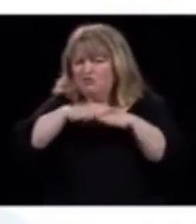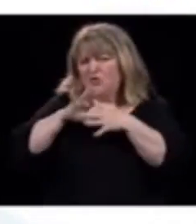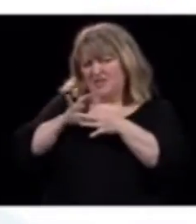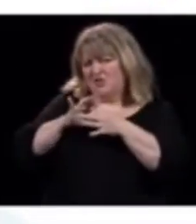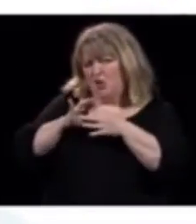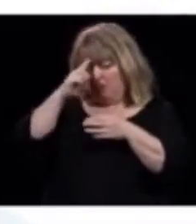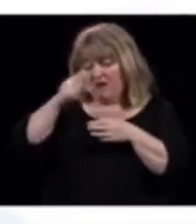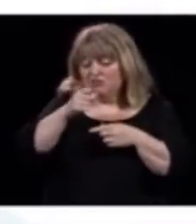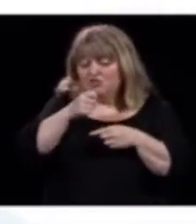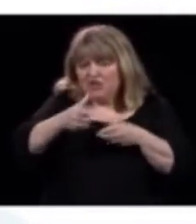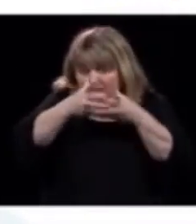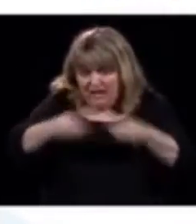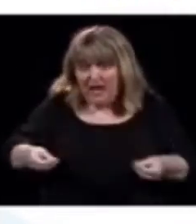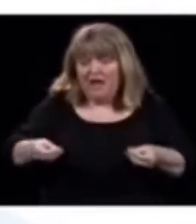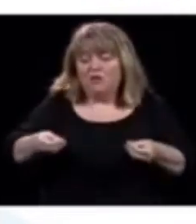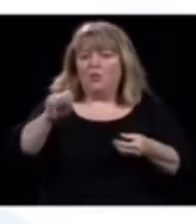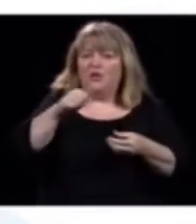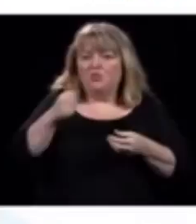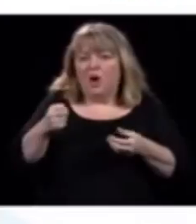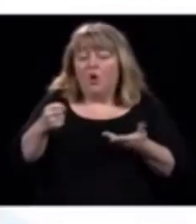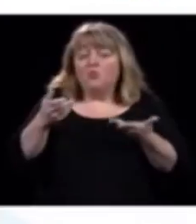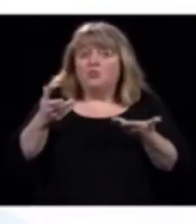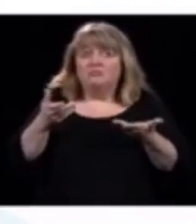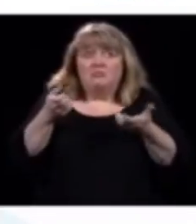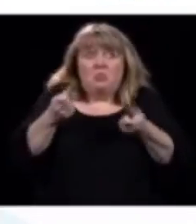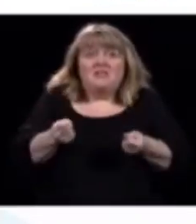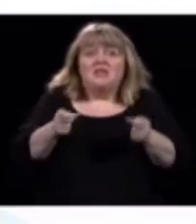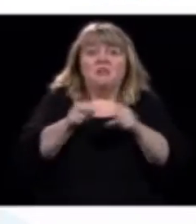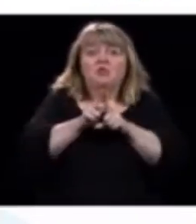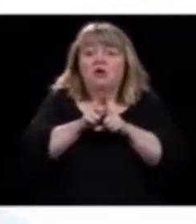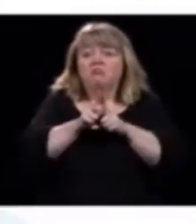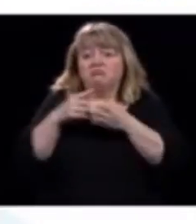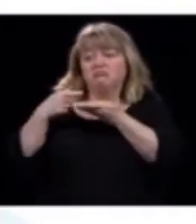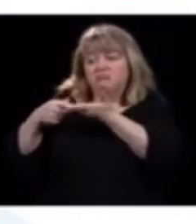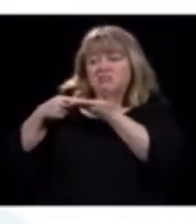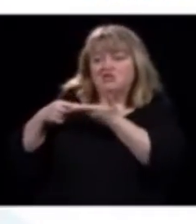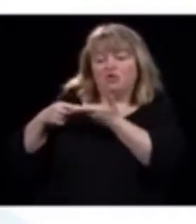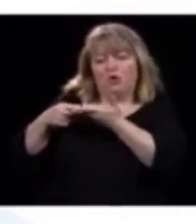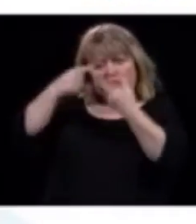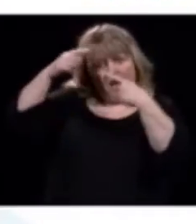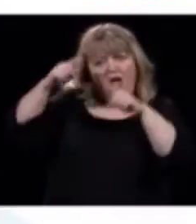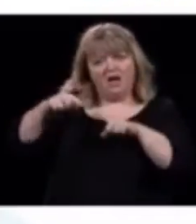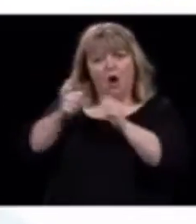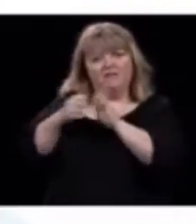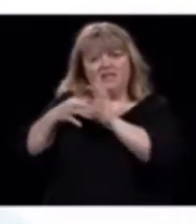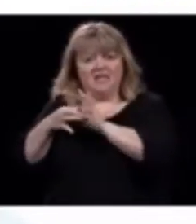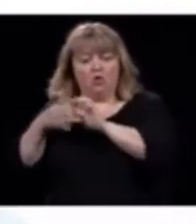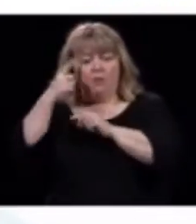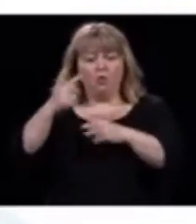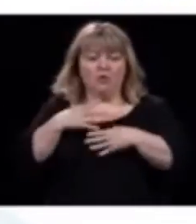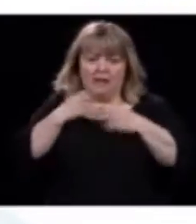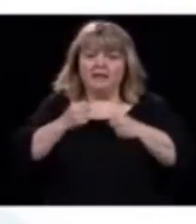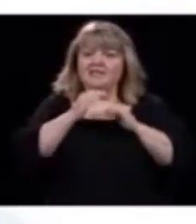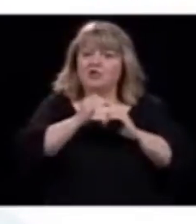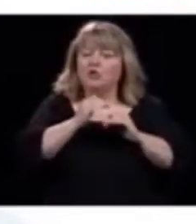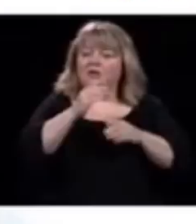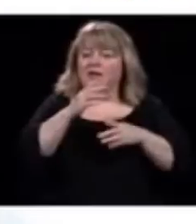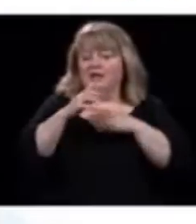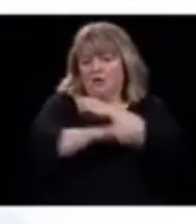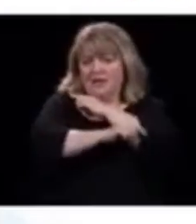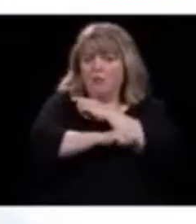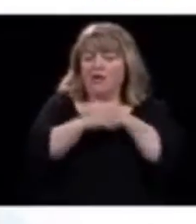tout régler d'un coup? Et est-ce qu'il y moyen à très court terme de s'entendre en ce qui concerne les mesures liées à la santé et à la sécurité? Bon.